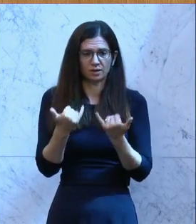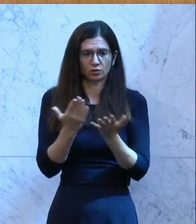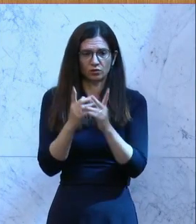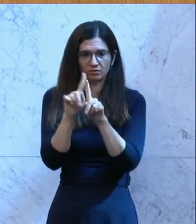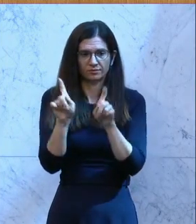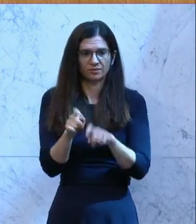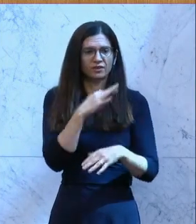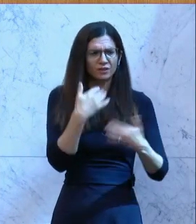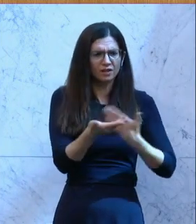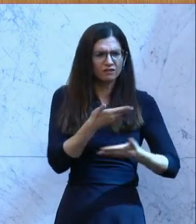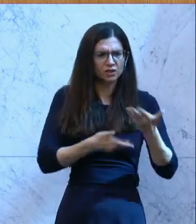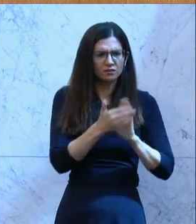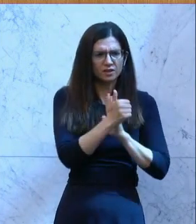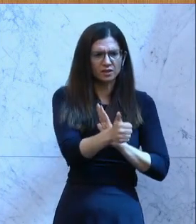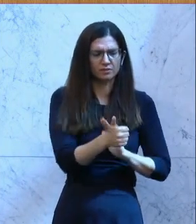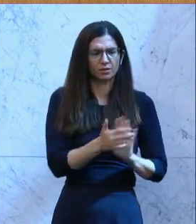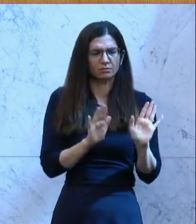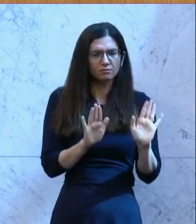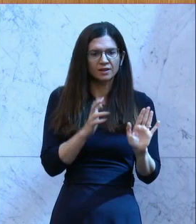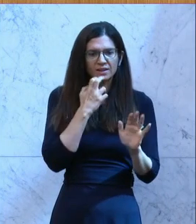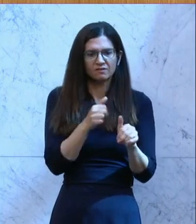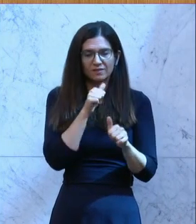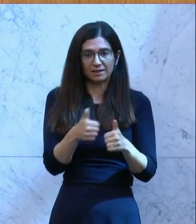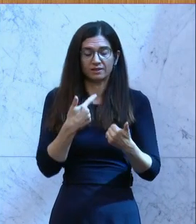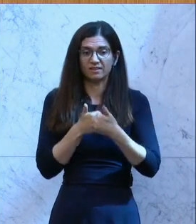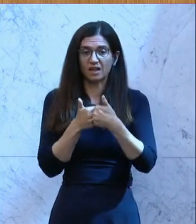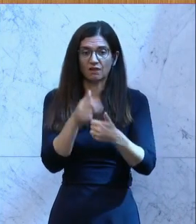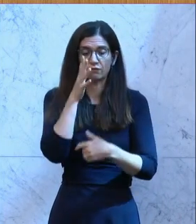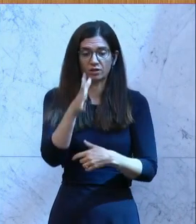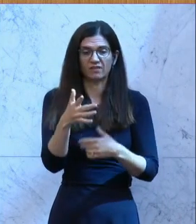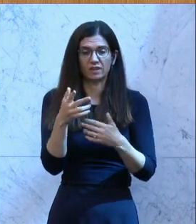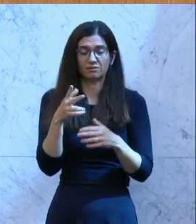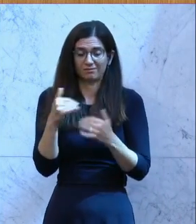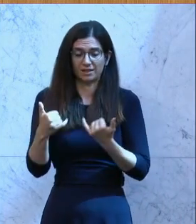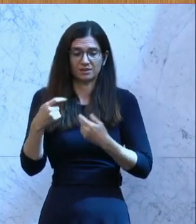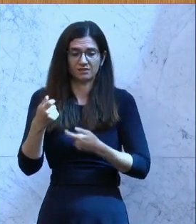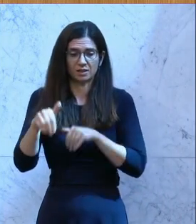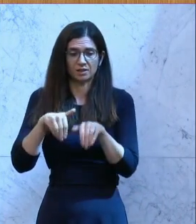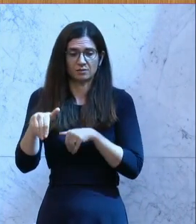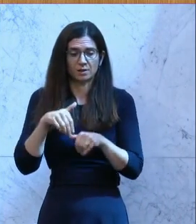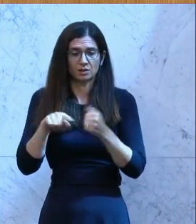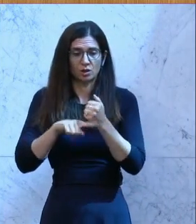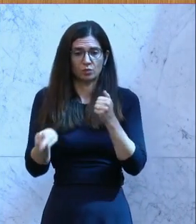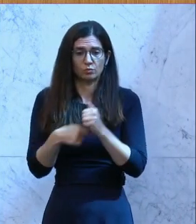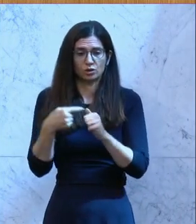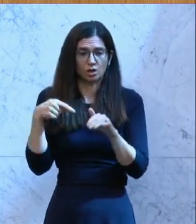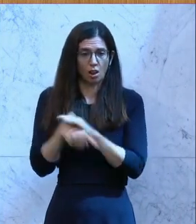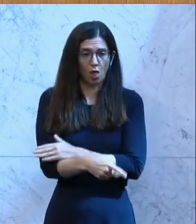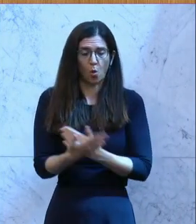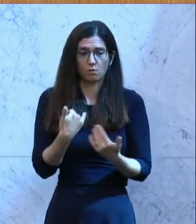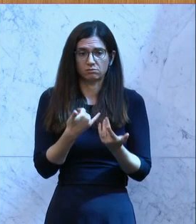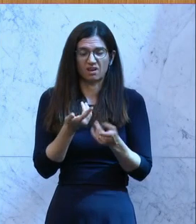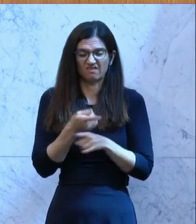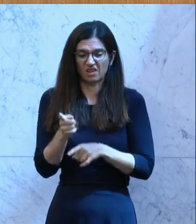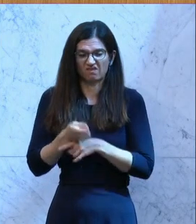Namhafte Wirtschaftsexperten sagen sie, sie wollen nicht der Nachfolger vom jetzigen Finanzminister sein, weil das Budgetloch, das sie hinterlassen, das